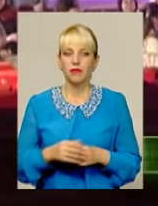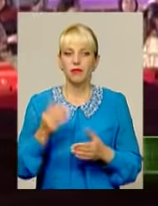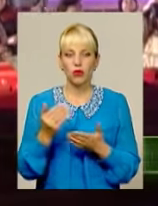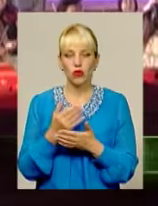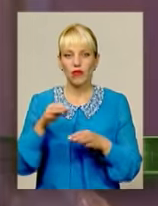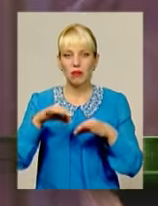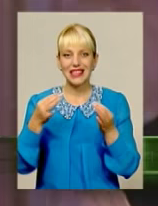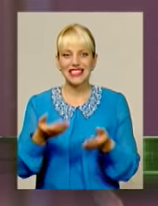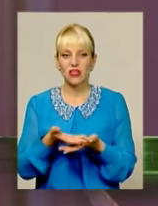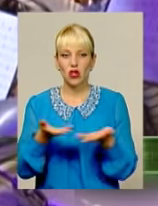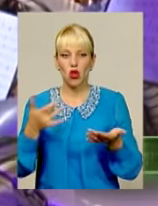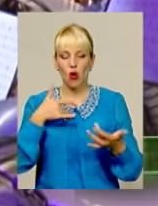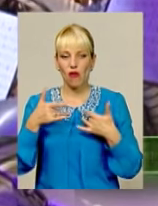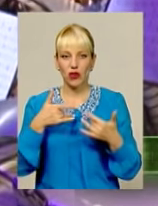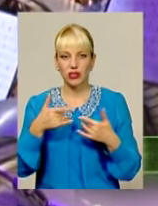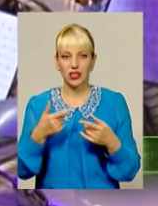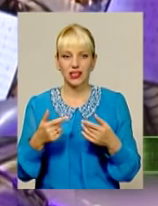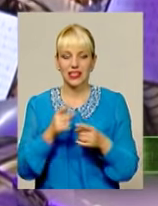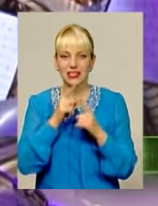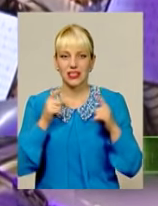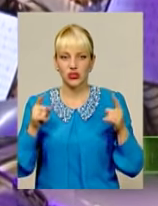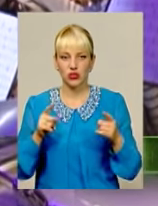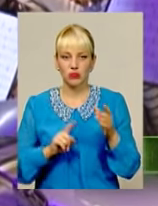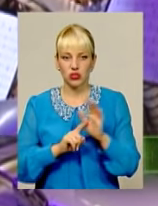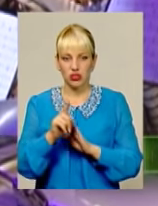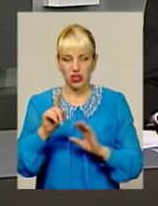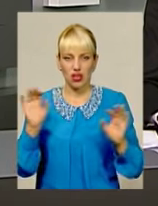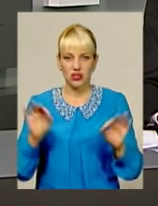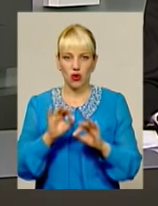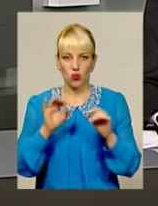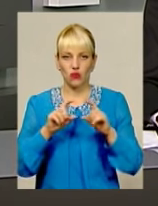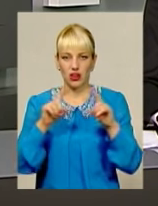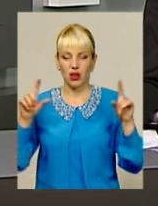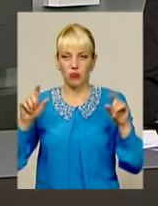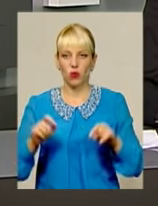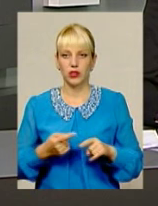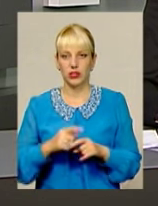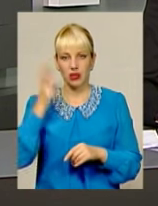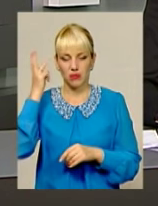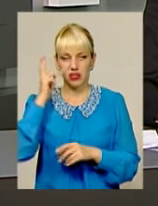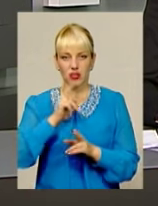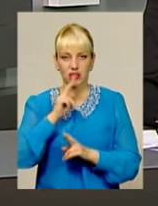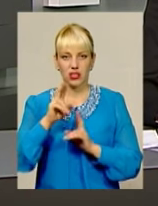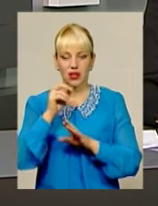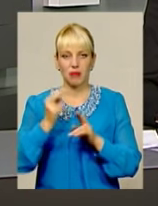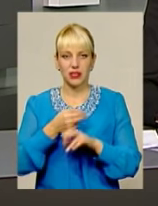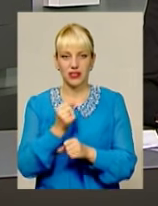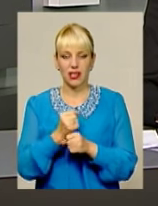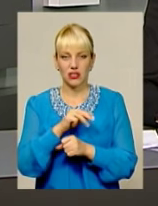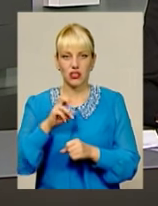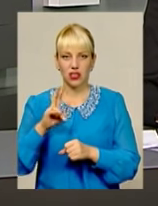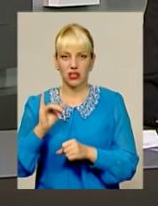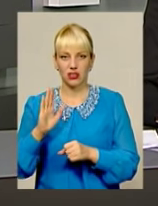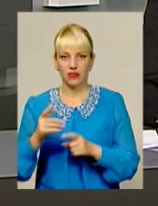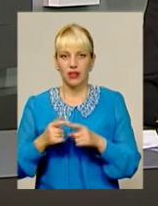сцени. Новий концертний сезон стартує у Хмельницькій обласній філармонії. Хмельничани скаржаться на бездіяльність жеків.